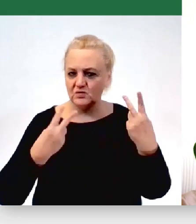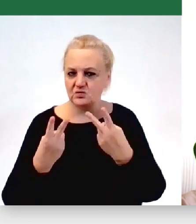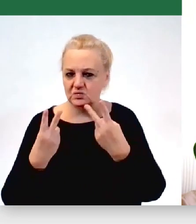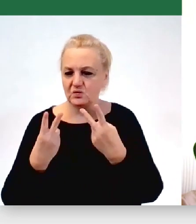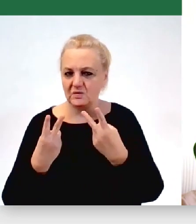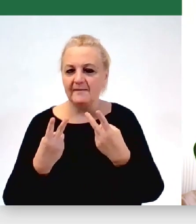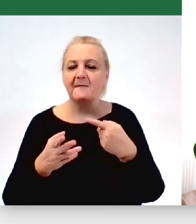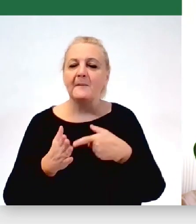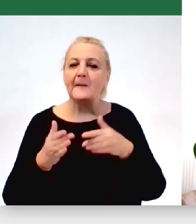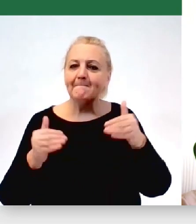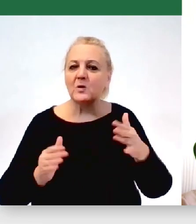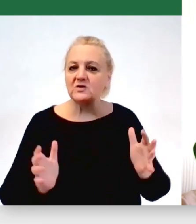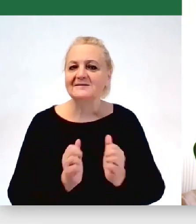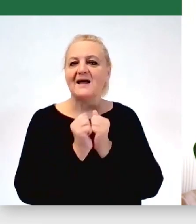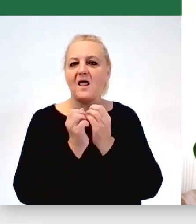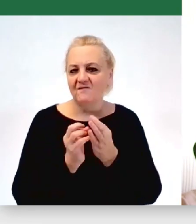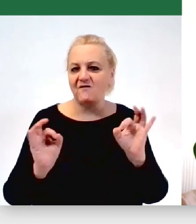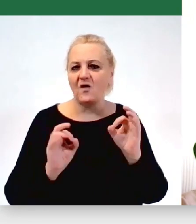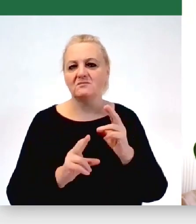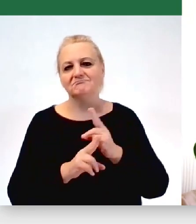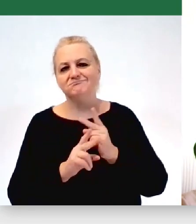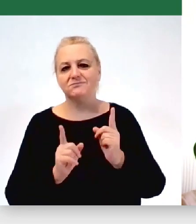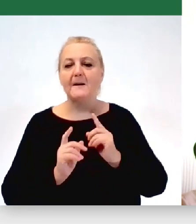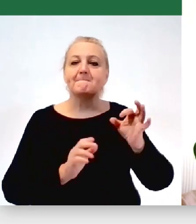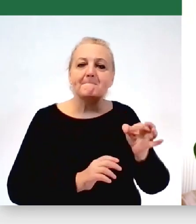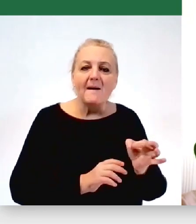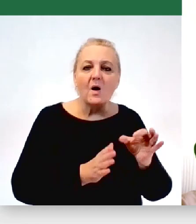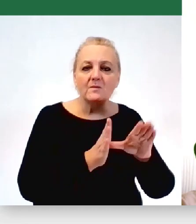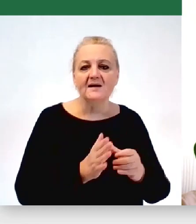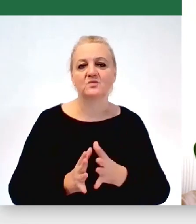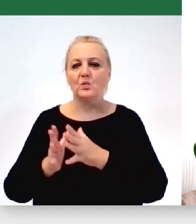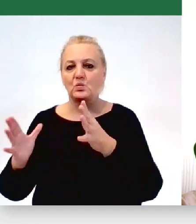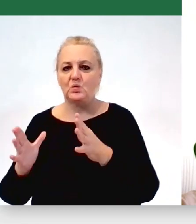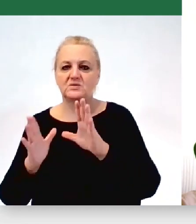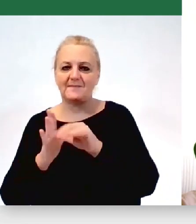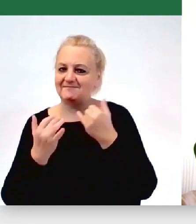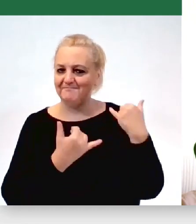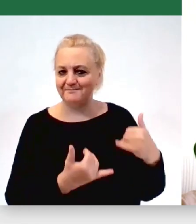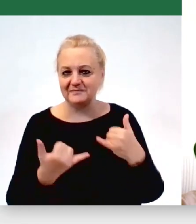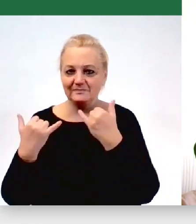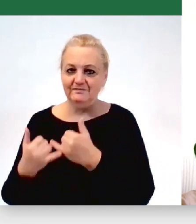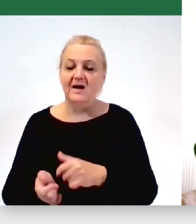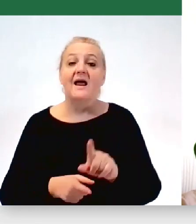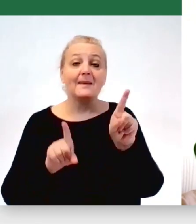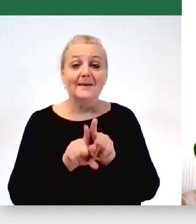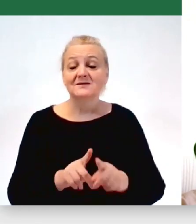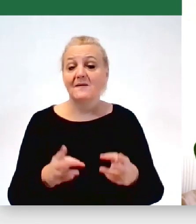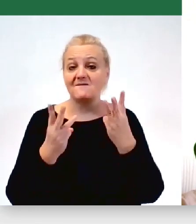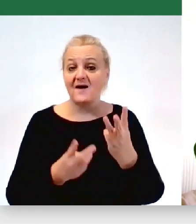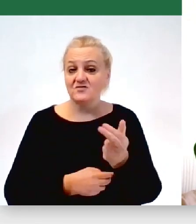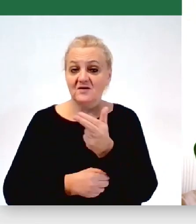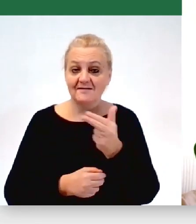wymiarze będziemy znajdywać tą wolność i autonomię w małych miejscowościach i w dużych. Też myślę, że ten ważny aspekt, no, który